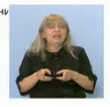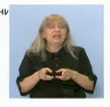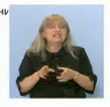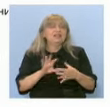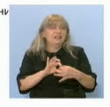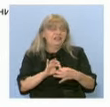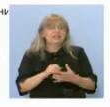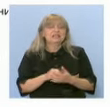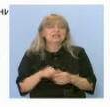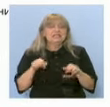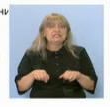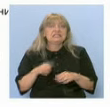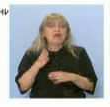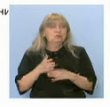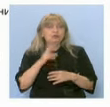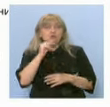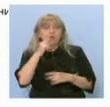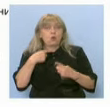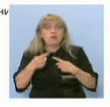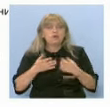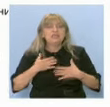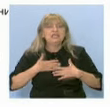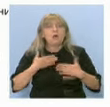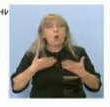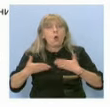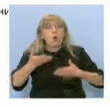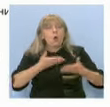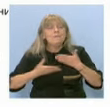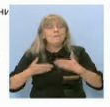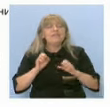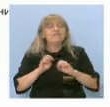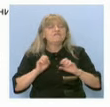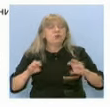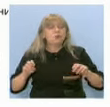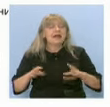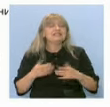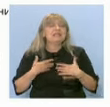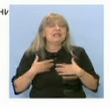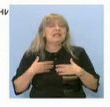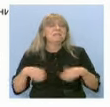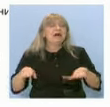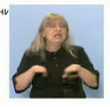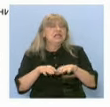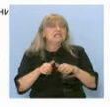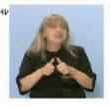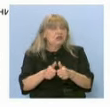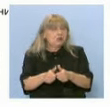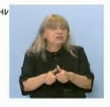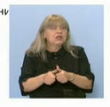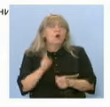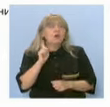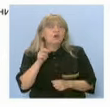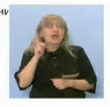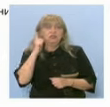ли? Даже сега, докато си говорим, има обмен на информация, има синхронизация, но когато един учител няма